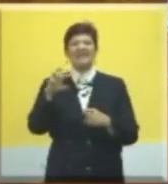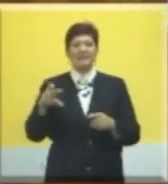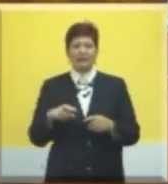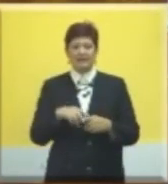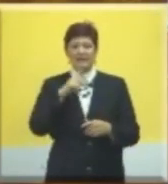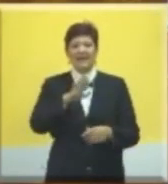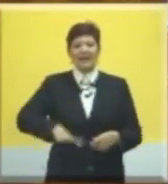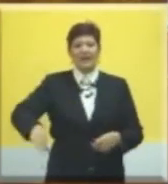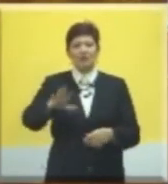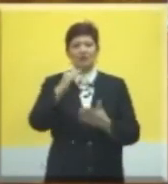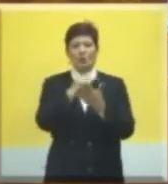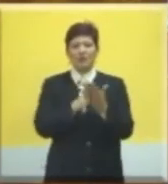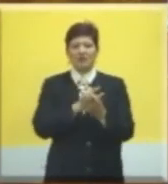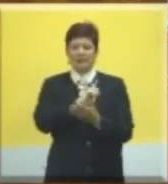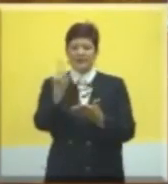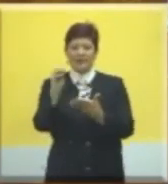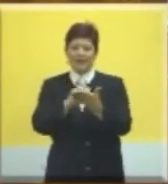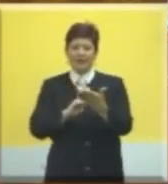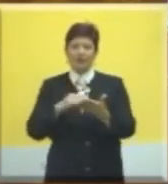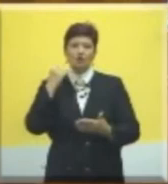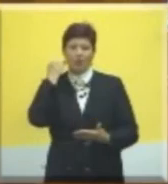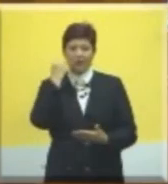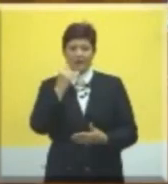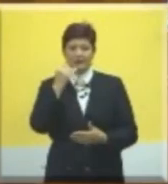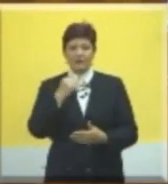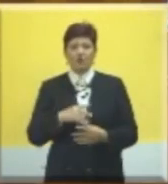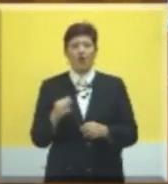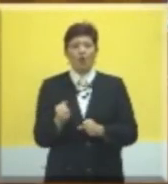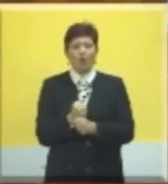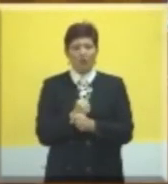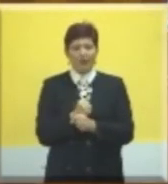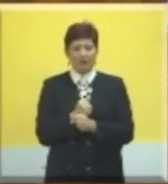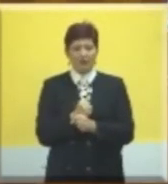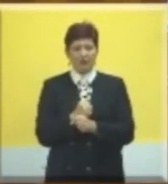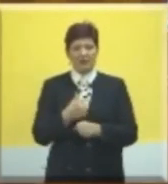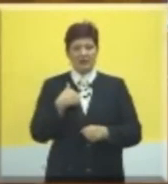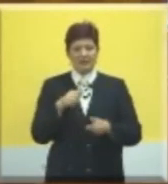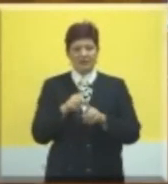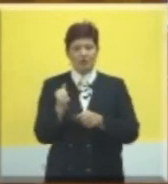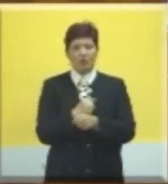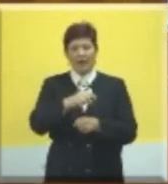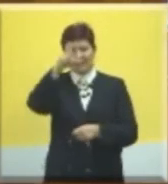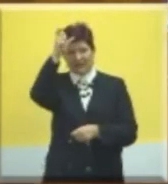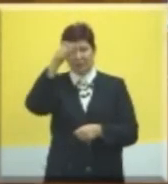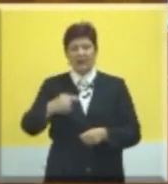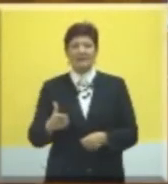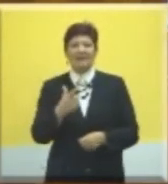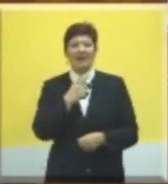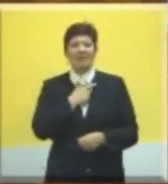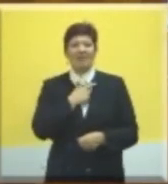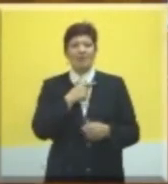regionalizacije ustavno ne definišu precizno, ubeđeni smo, ubeđen sam, Srbija se ne može